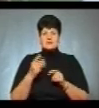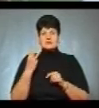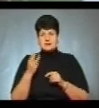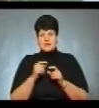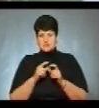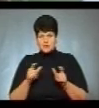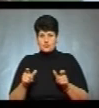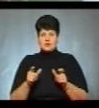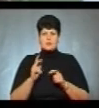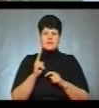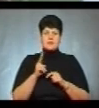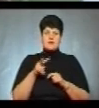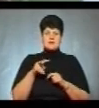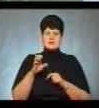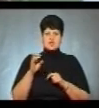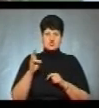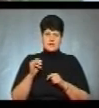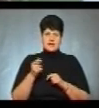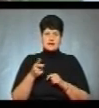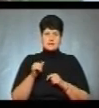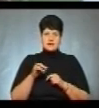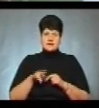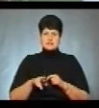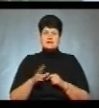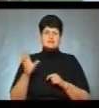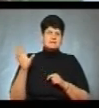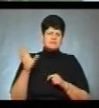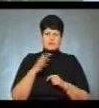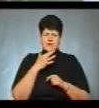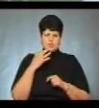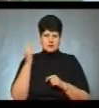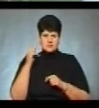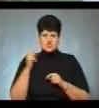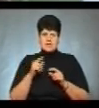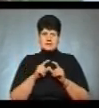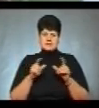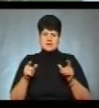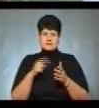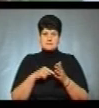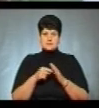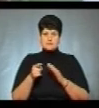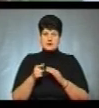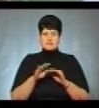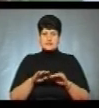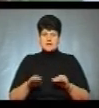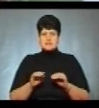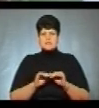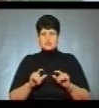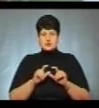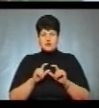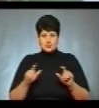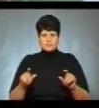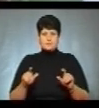школи, це діти з класичної гімназії, фактично з багатьох навчальних закладів міста Тернополя, з дитячих до шкільних закладів міста